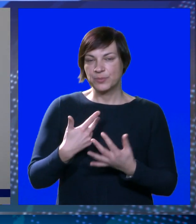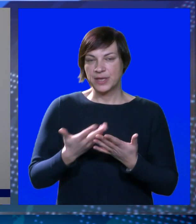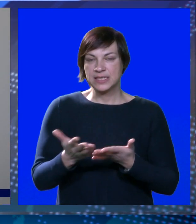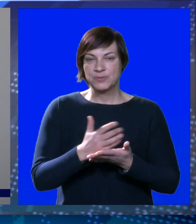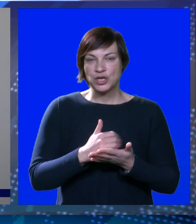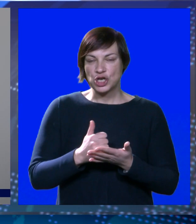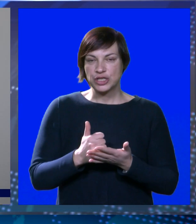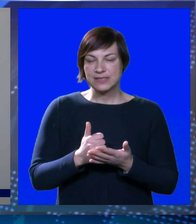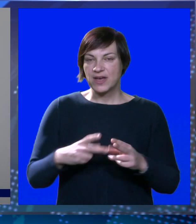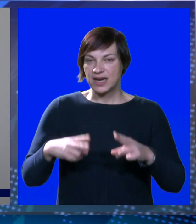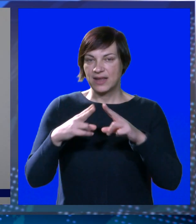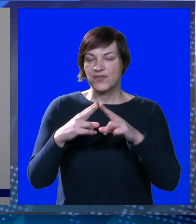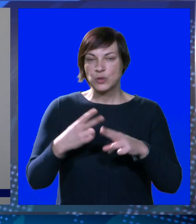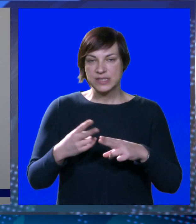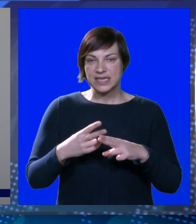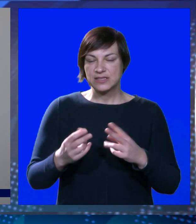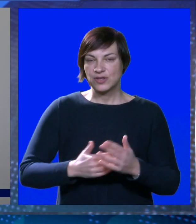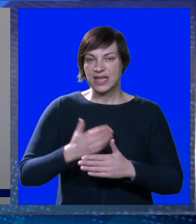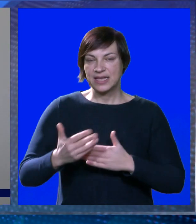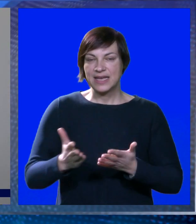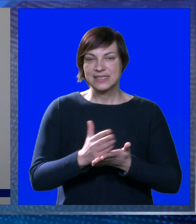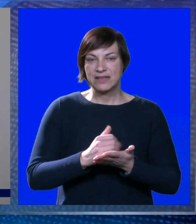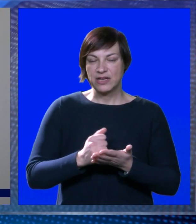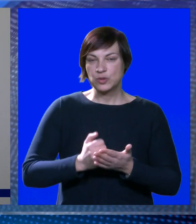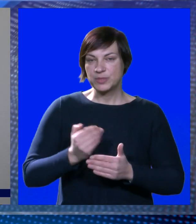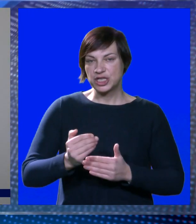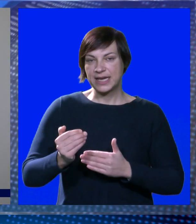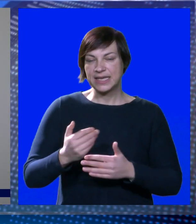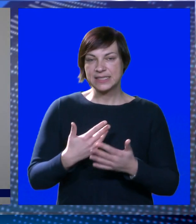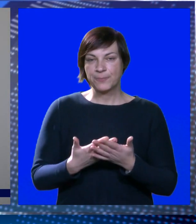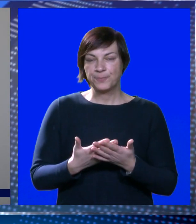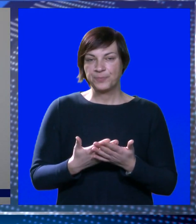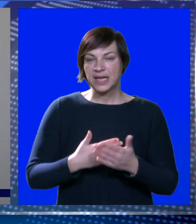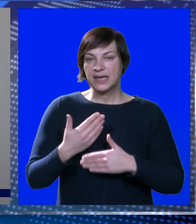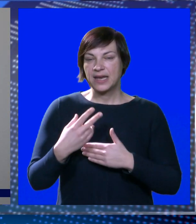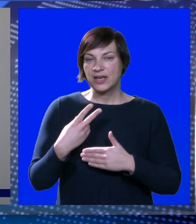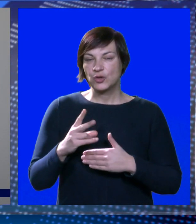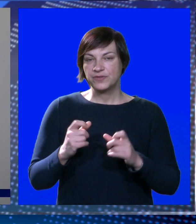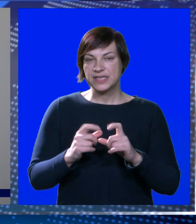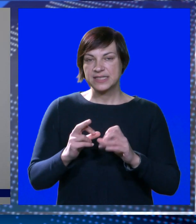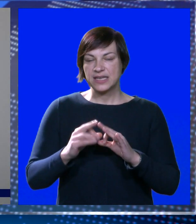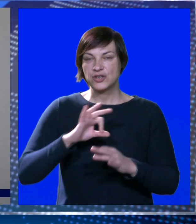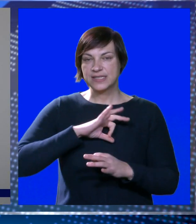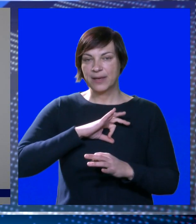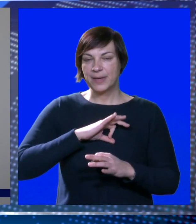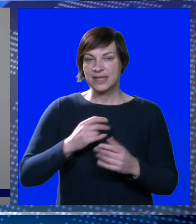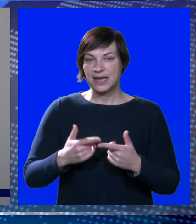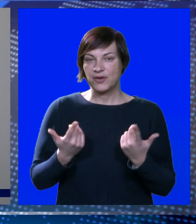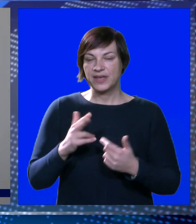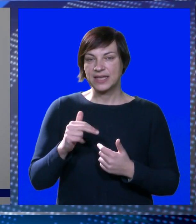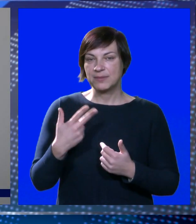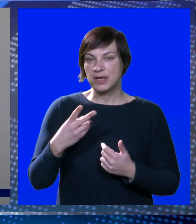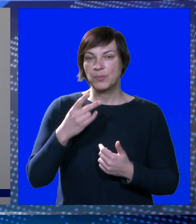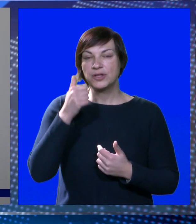gdje smo ostvarili stvarno vrhovske rezultate i nastavili uspješan niz, tako nakon dvije senorske medalje ovaj vikend imamo